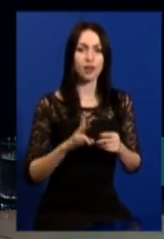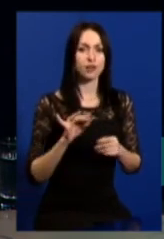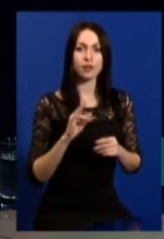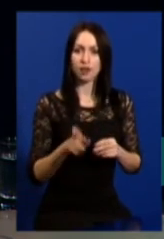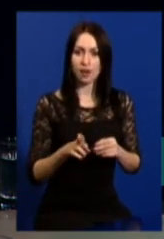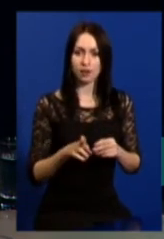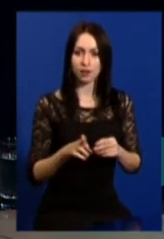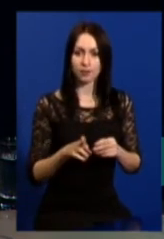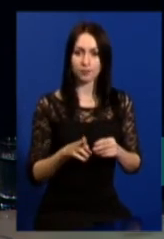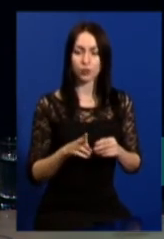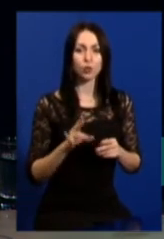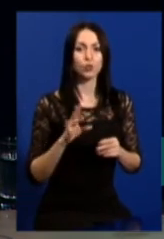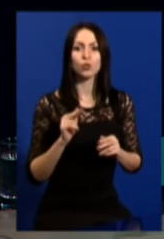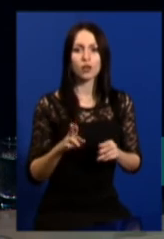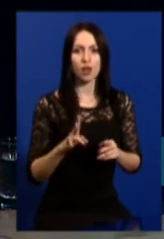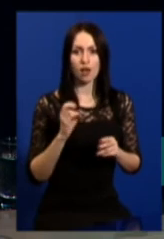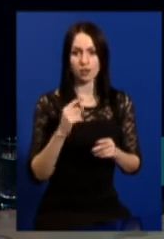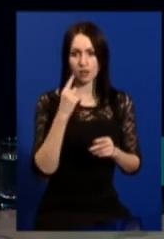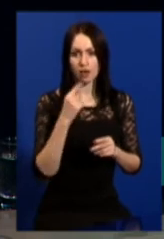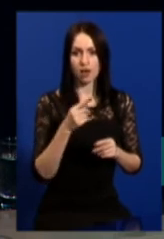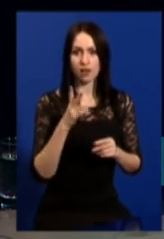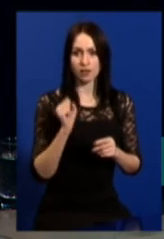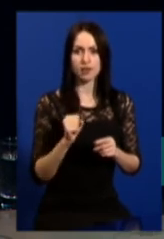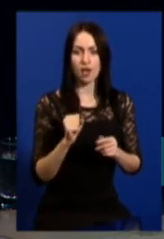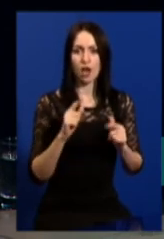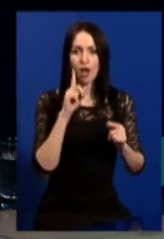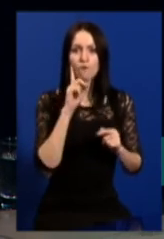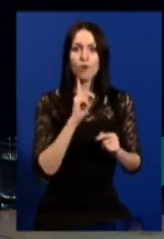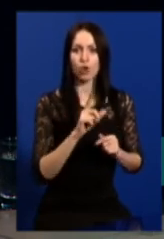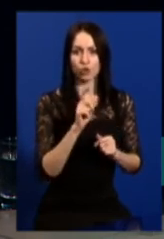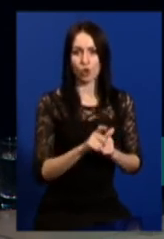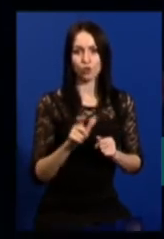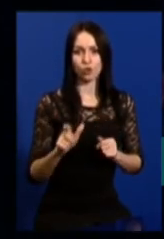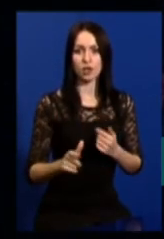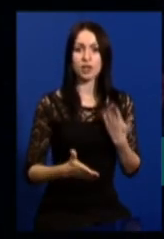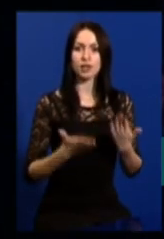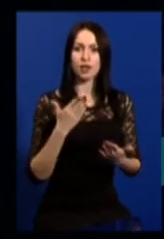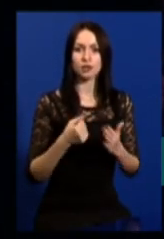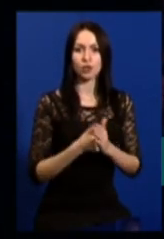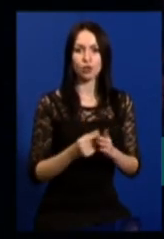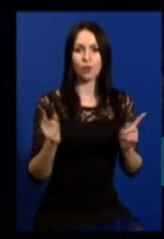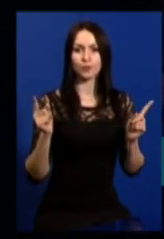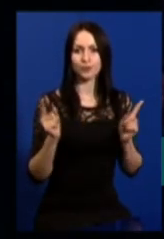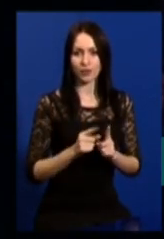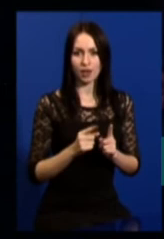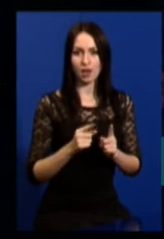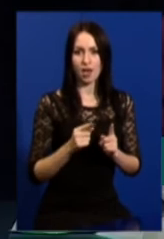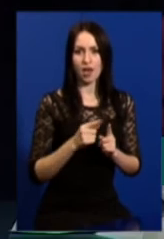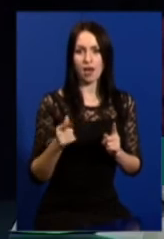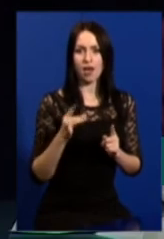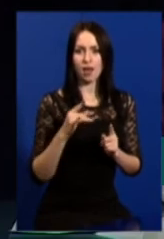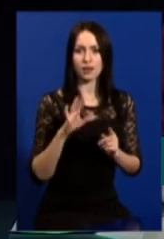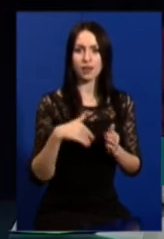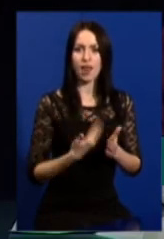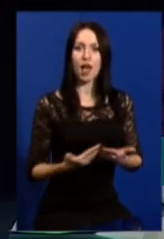чином ніяк не відіб'ється на комфорті людей. Якщо до спрощеного перетину кордону для